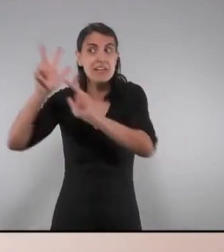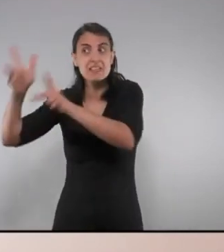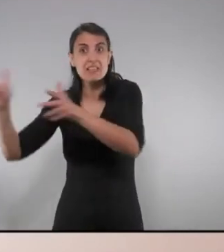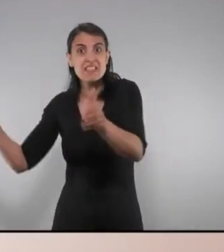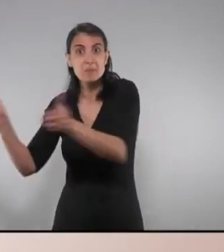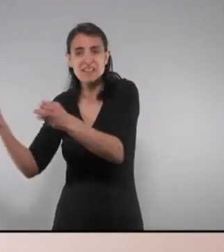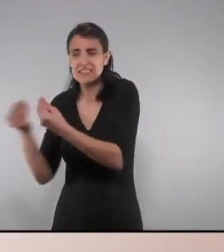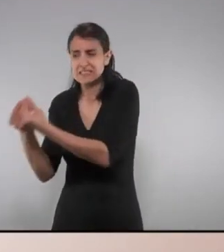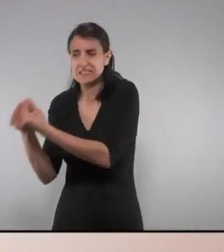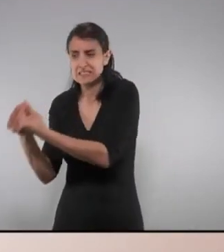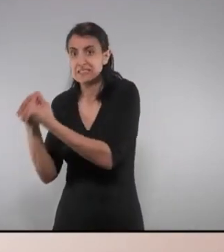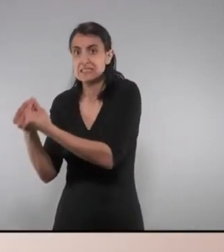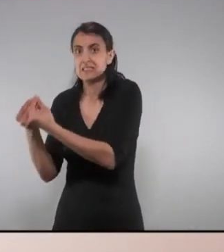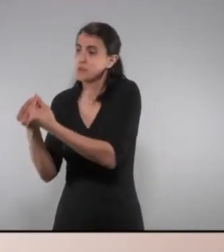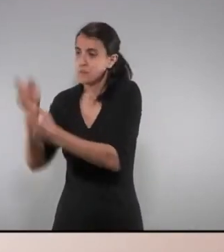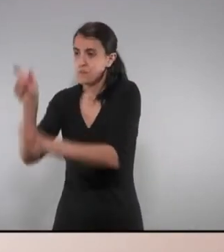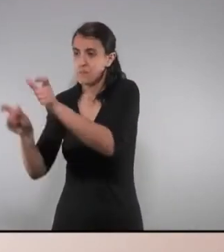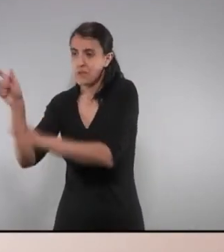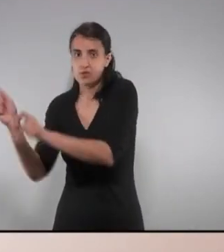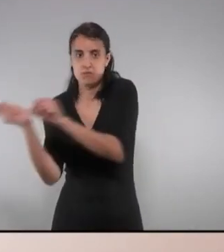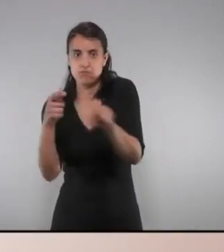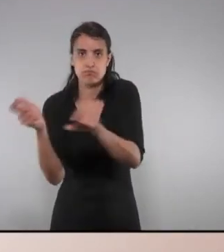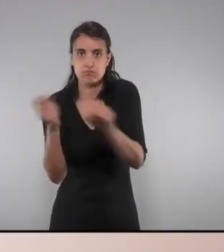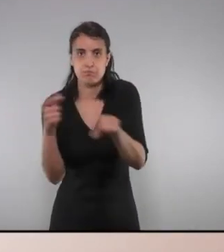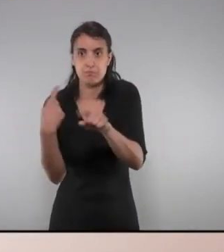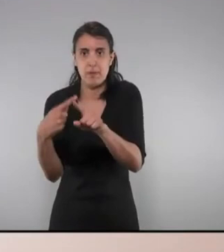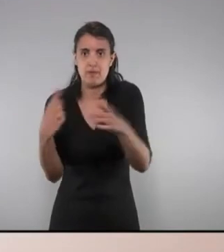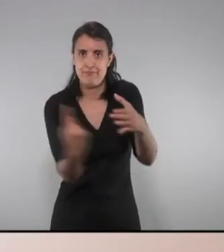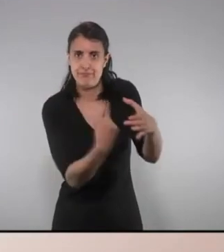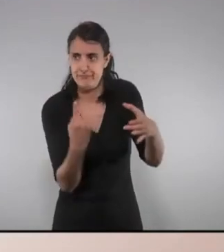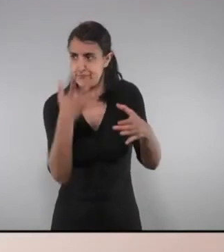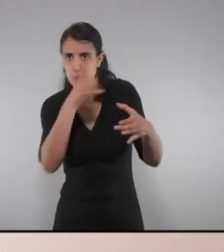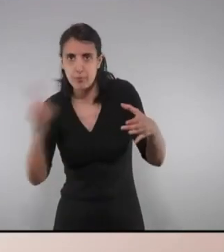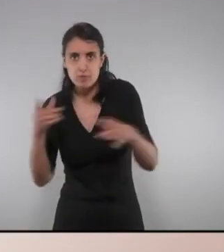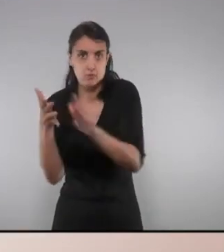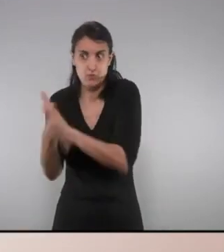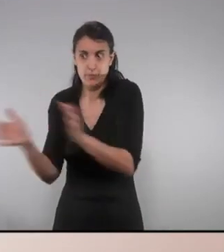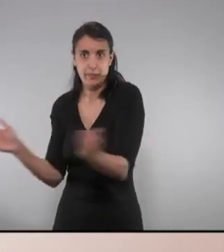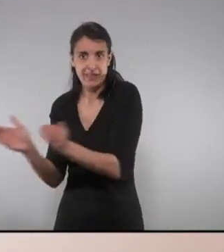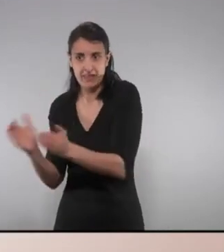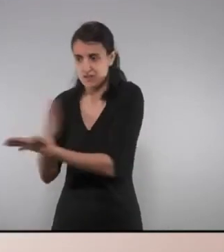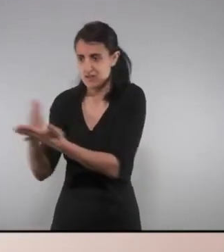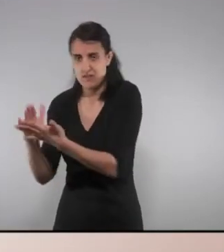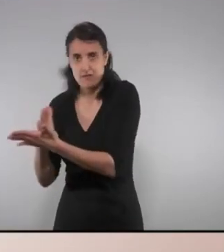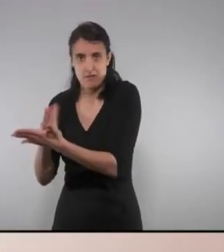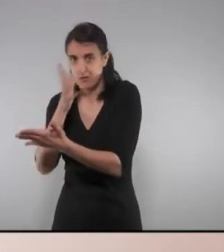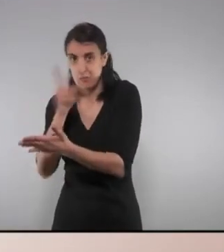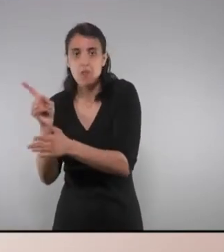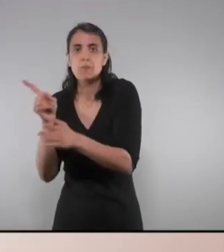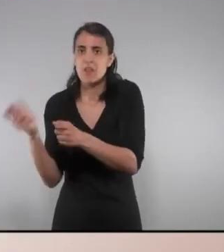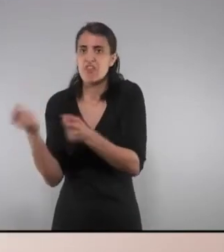que per les seves singularitats no podien fer els diferents aïllaments, els diferents dispositius de separació de dintre de les pròpies